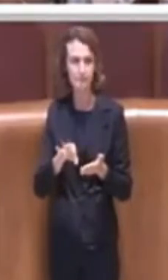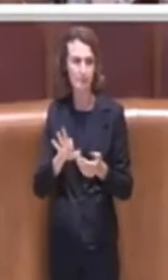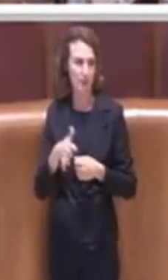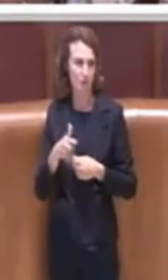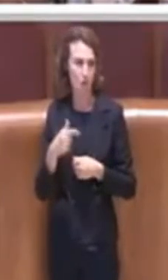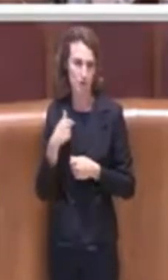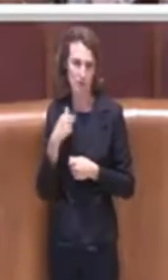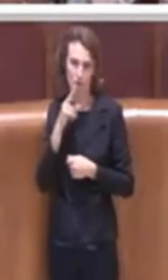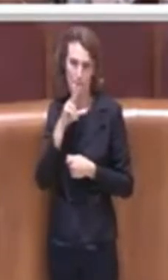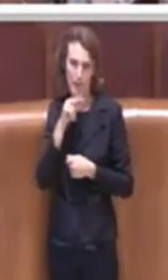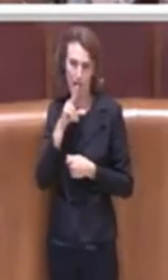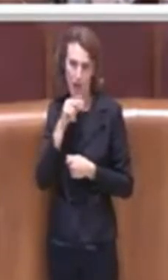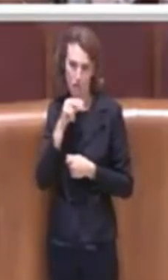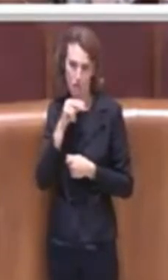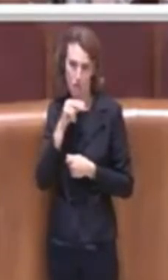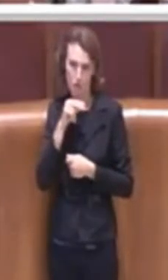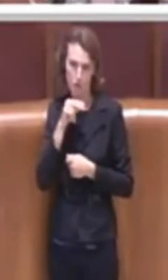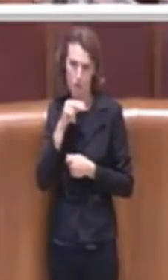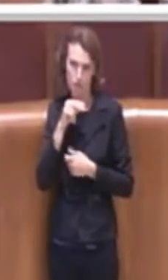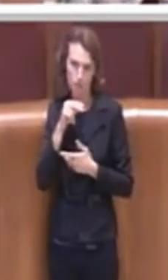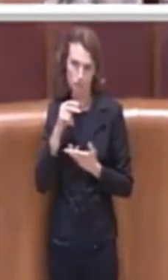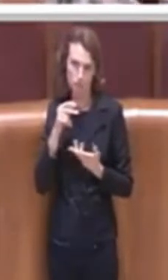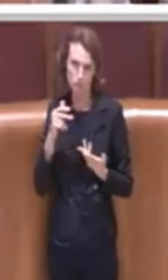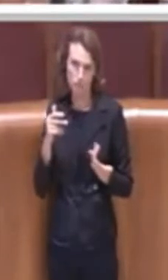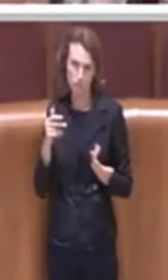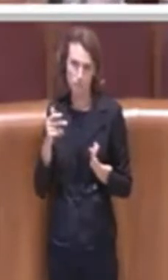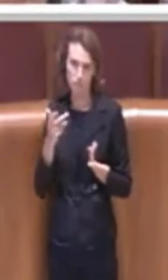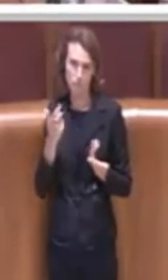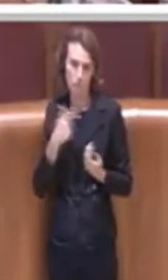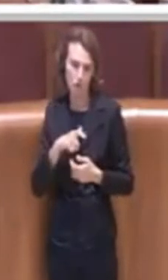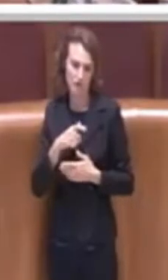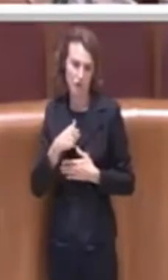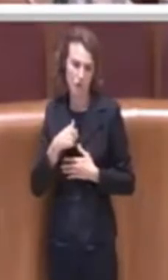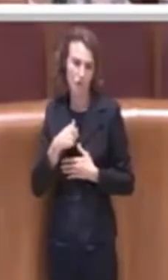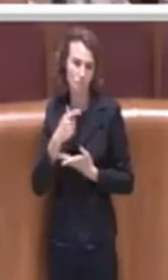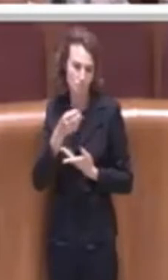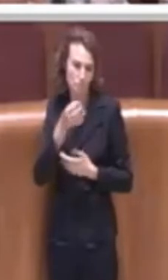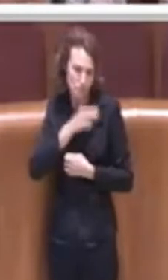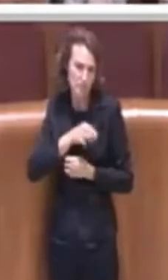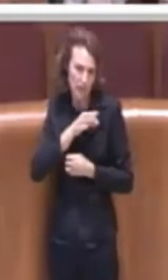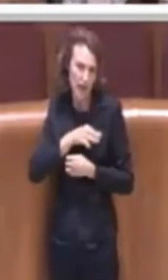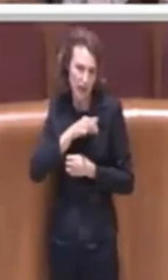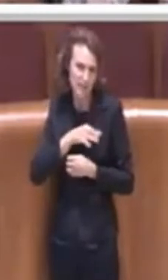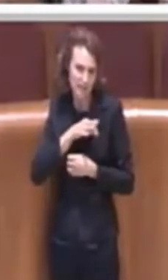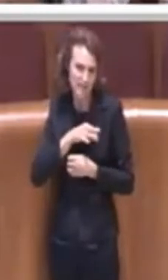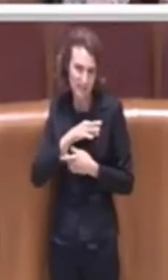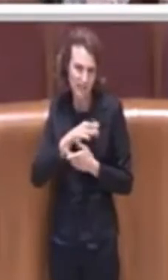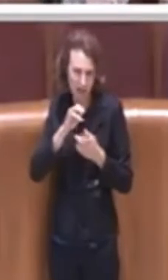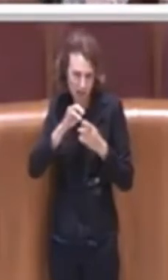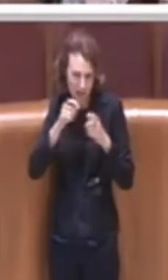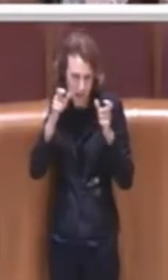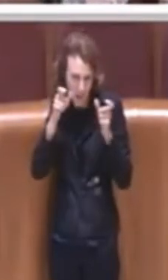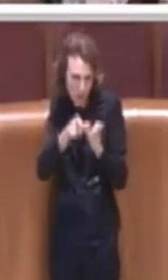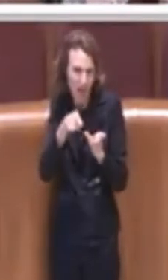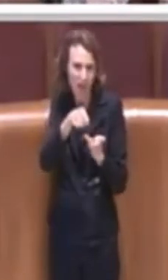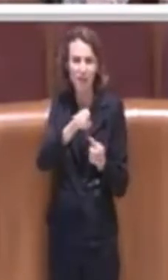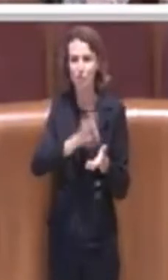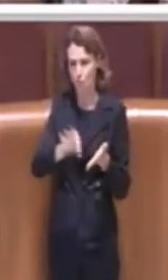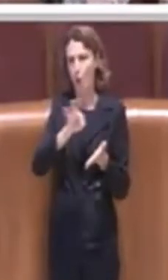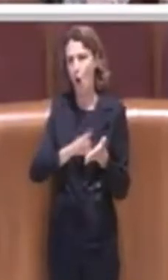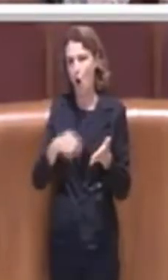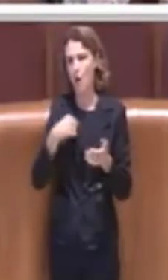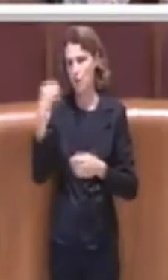interesse particolare, perché ritengo che la scuola sia veramente